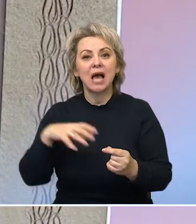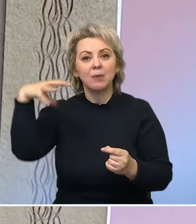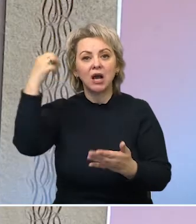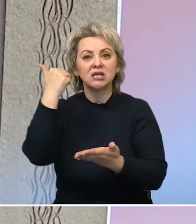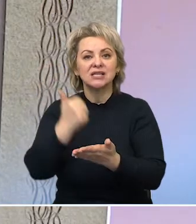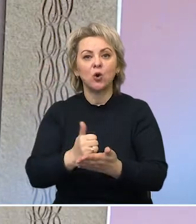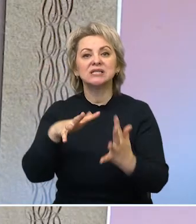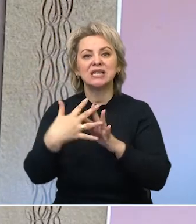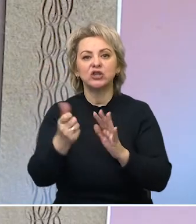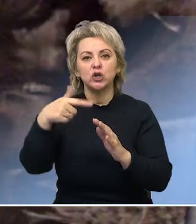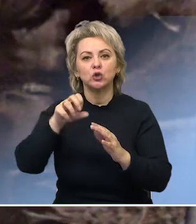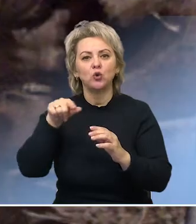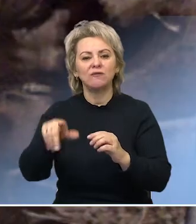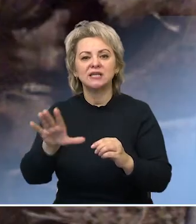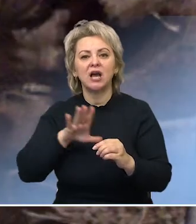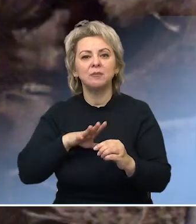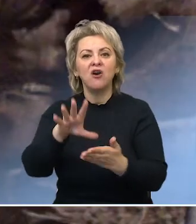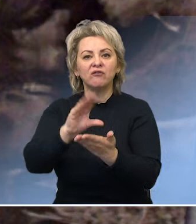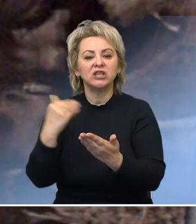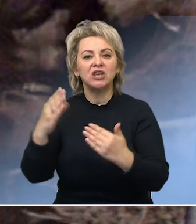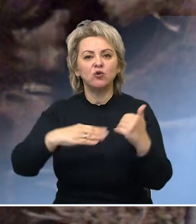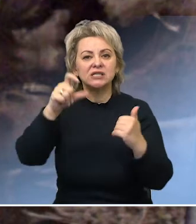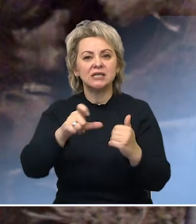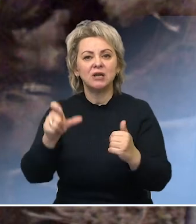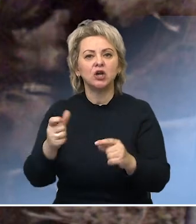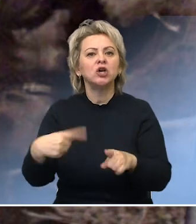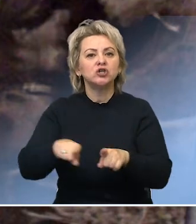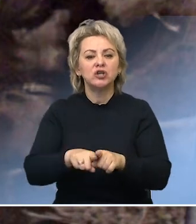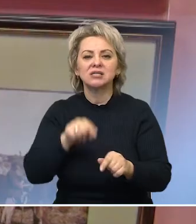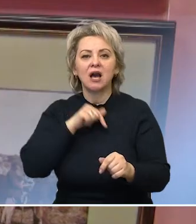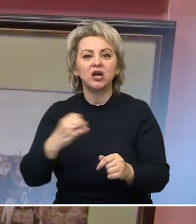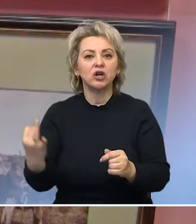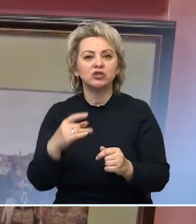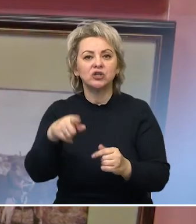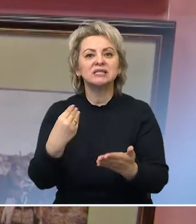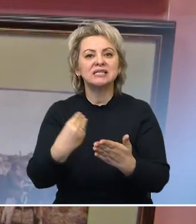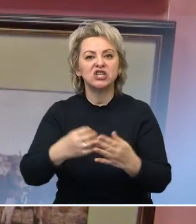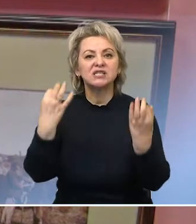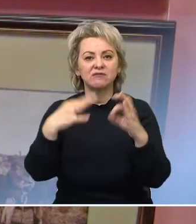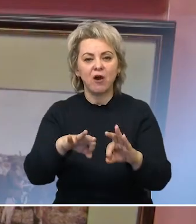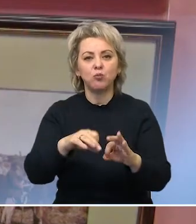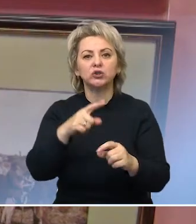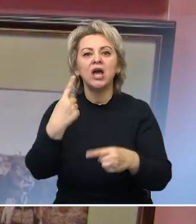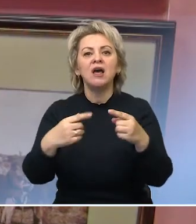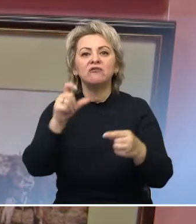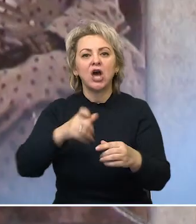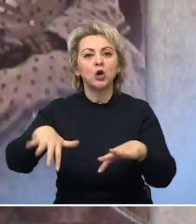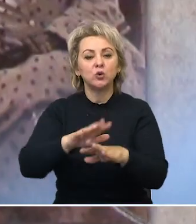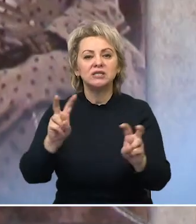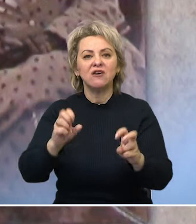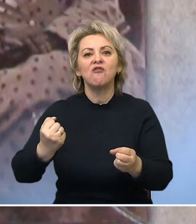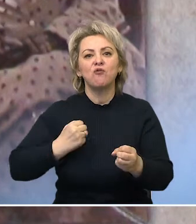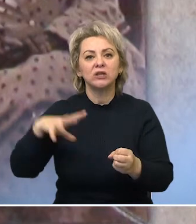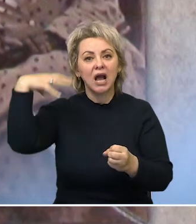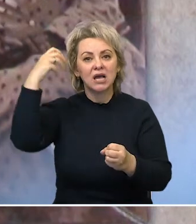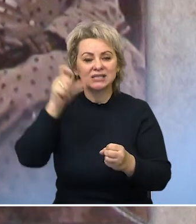И на фотографиях его земляки часто крутого нрава, обостренно ценившие свободу. В народе их так и называли – вольные казаки. Они